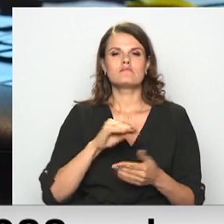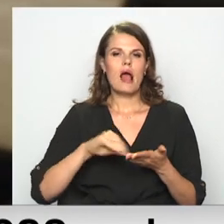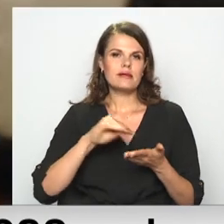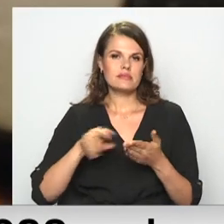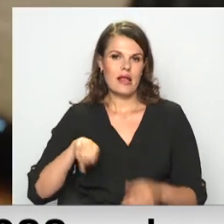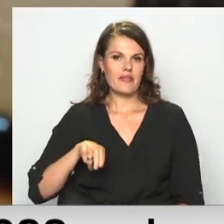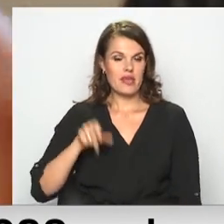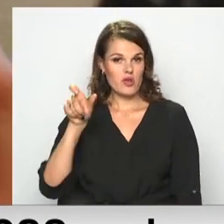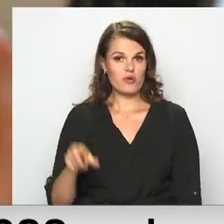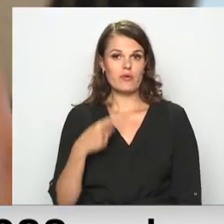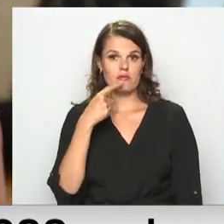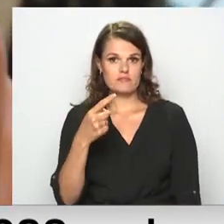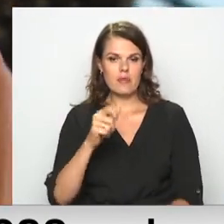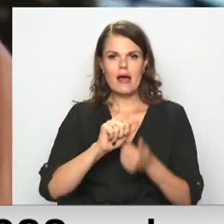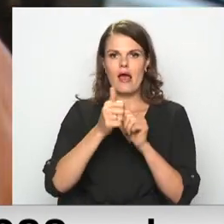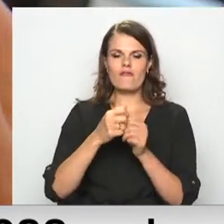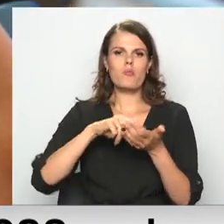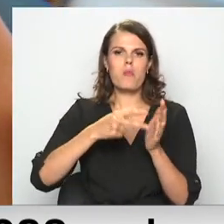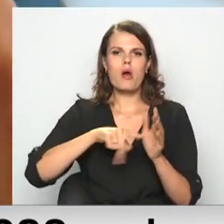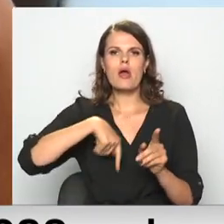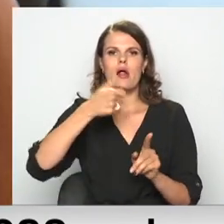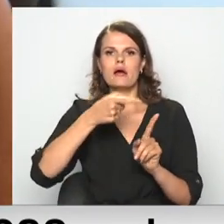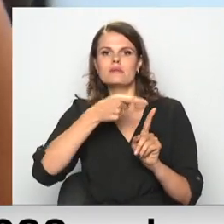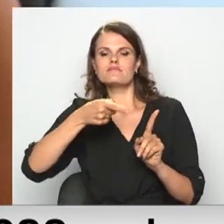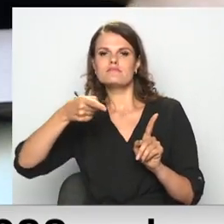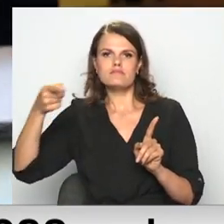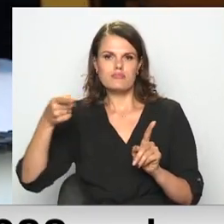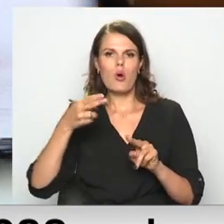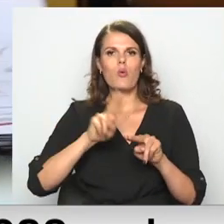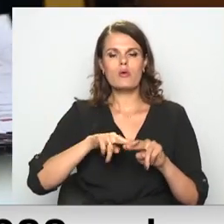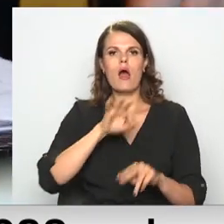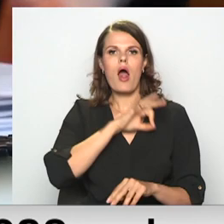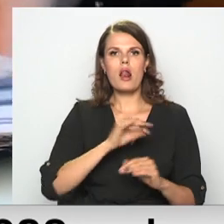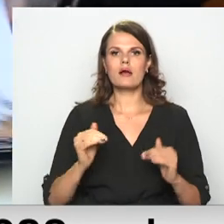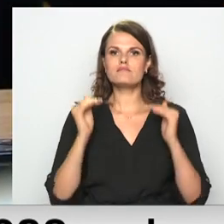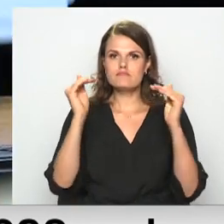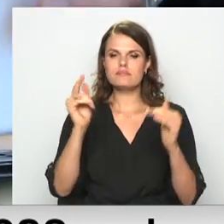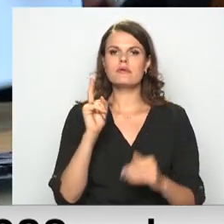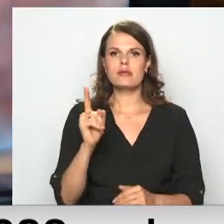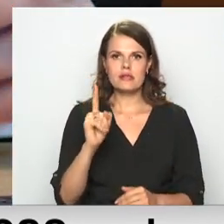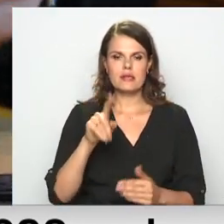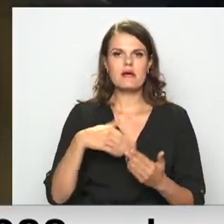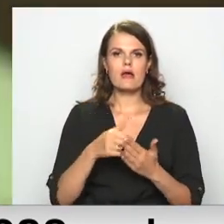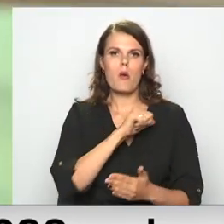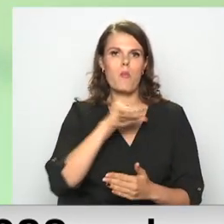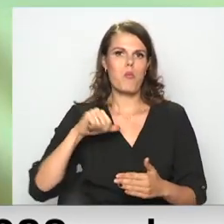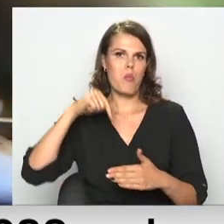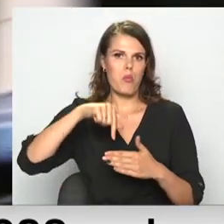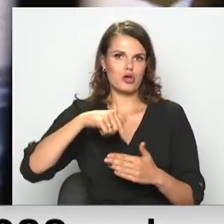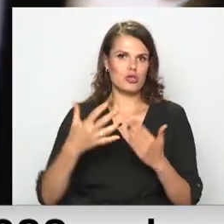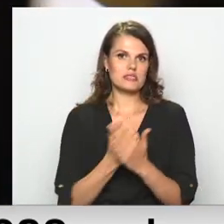uzsver, ka reforma plānots ieviest vairāku gadu laikā un iestādis algas cels tikai tad, ja pašas iekšēnē tam atradīs naudu.